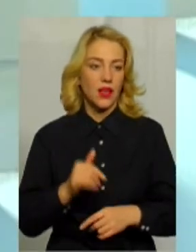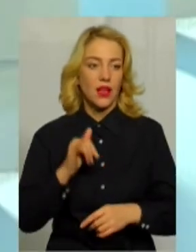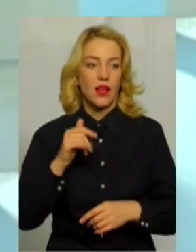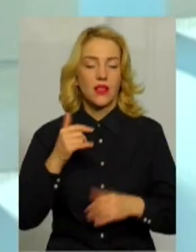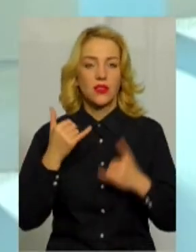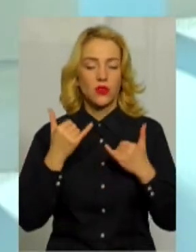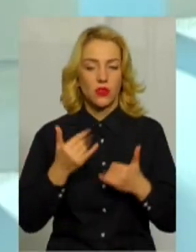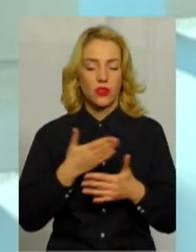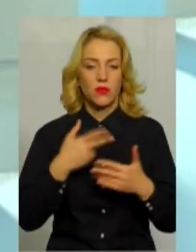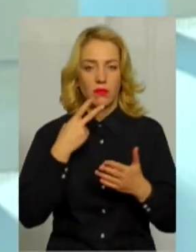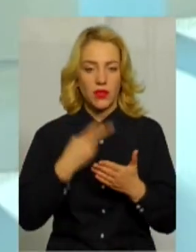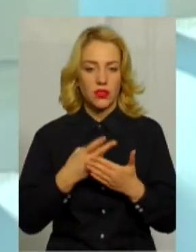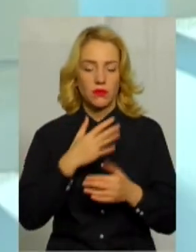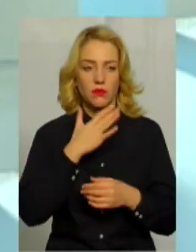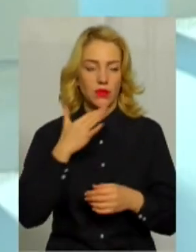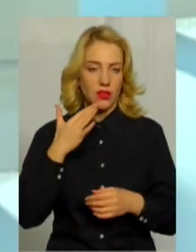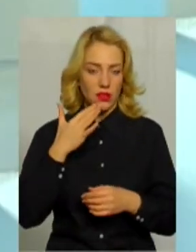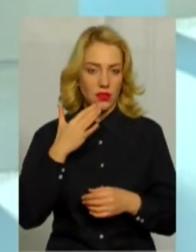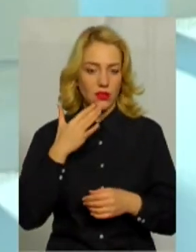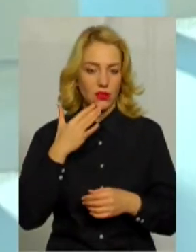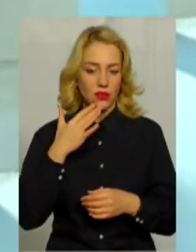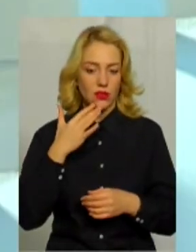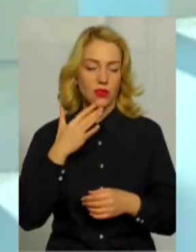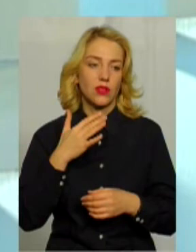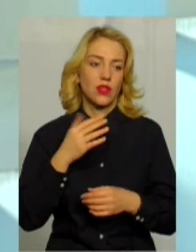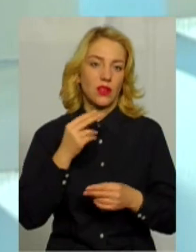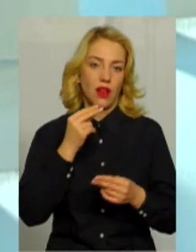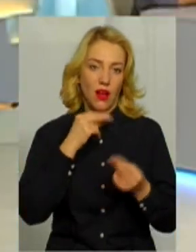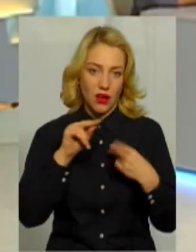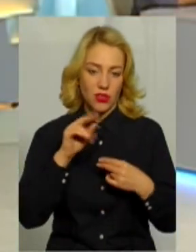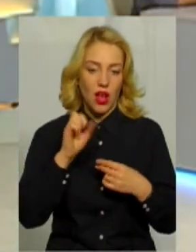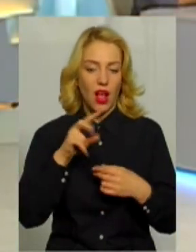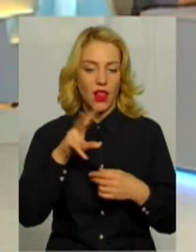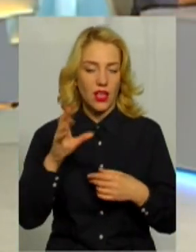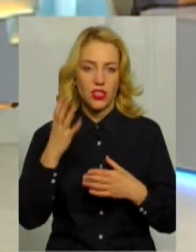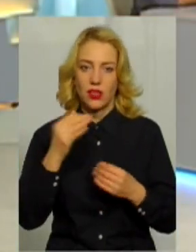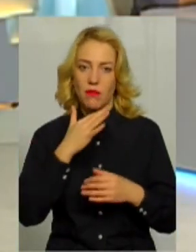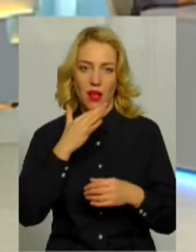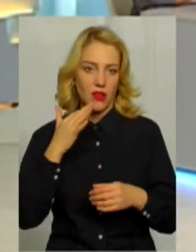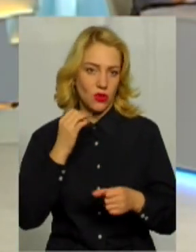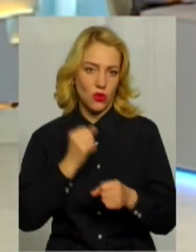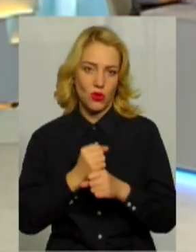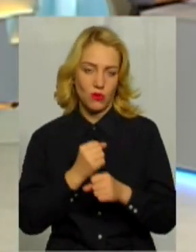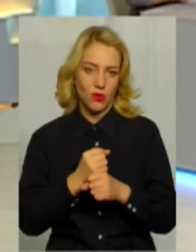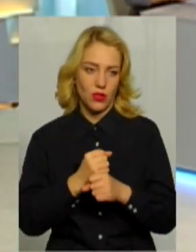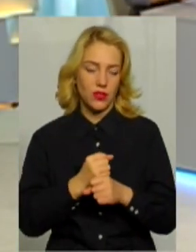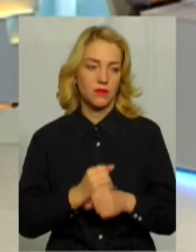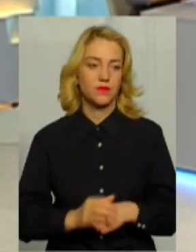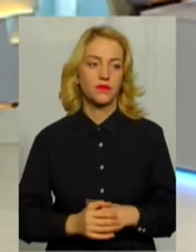сьогодні ми бачимо дуже багато зрушень, але ще роботи в нас дуже багато. Пане Вадиме,